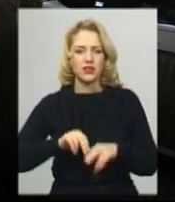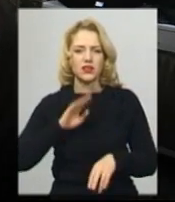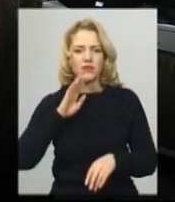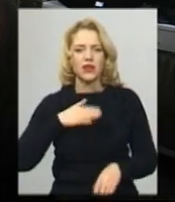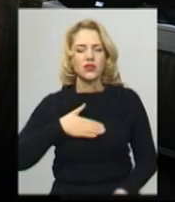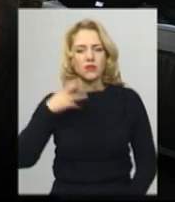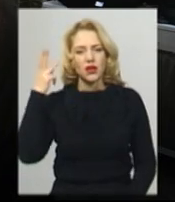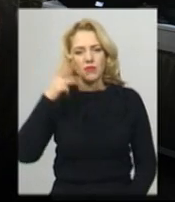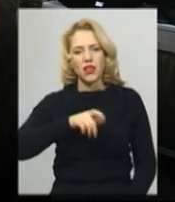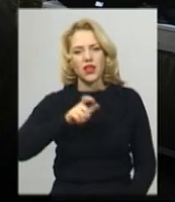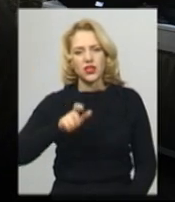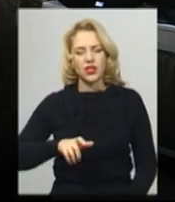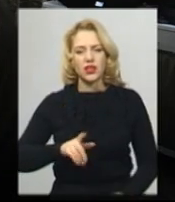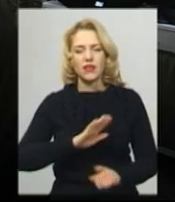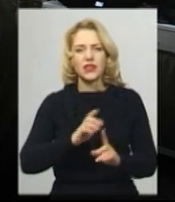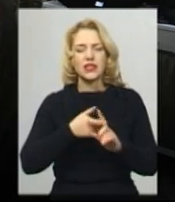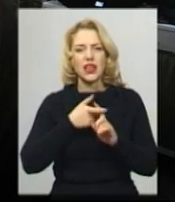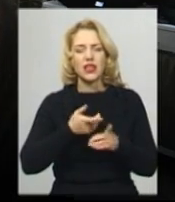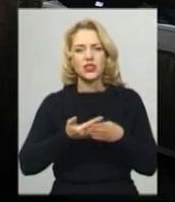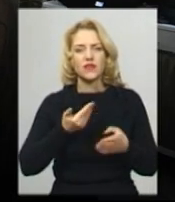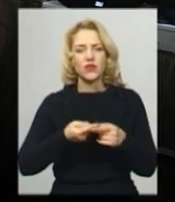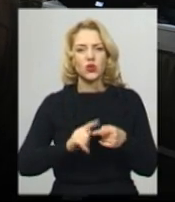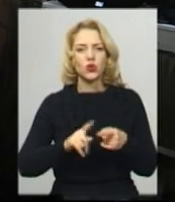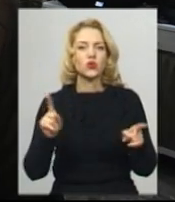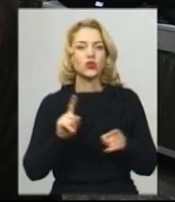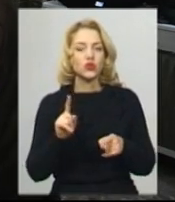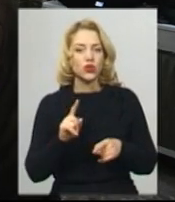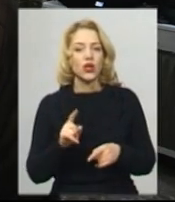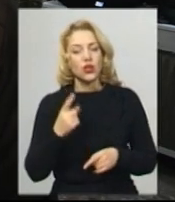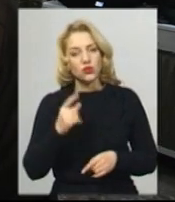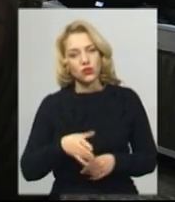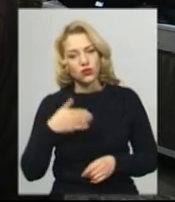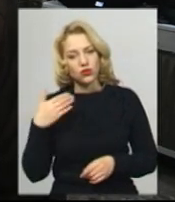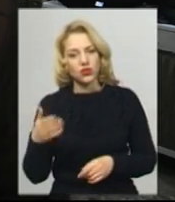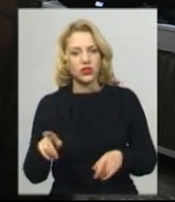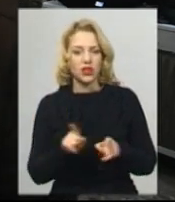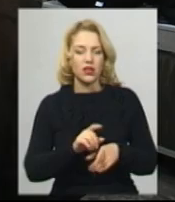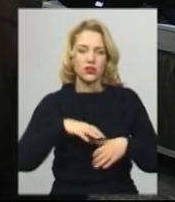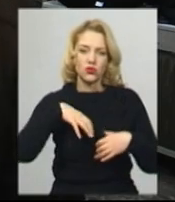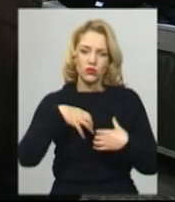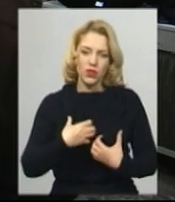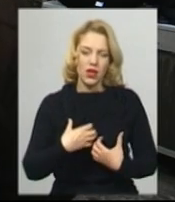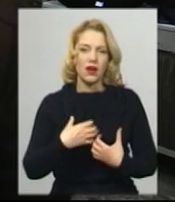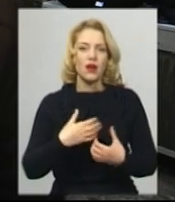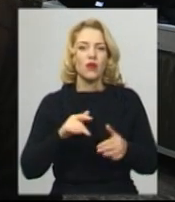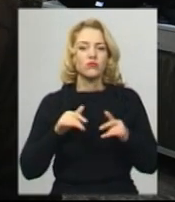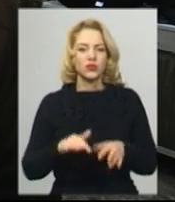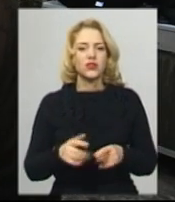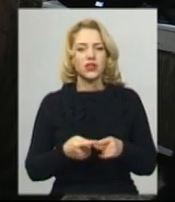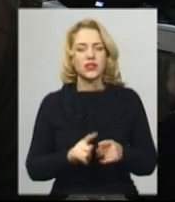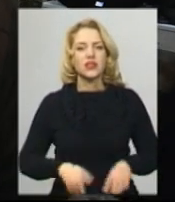хмельничанам, незалежно від того, що з одної сторони сьогодні і така сумна трошки подія – це